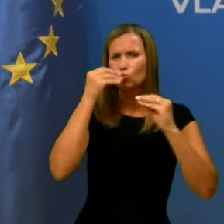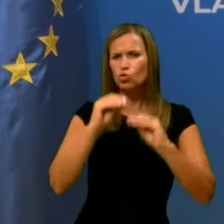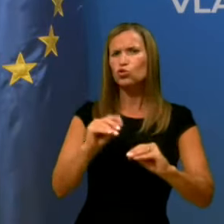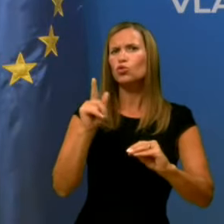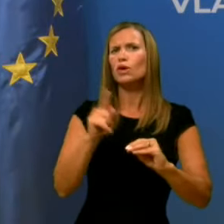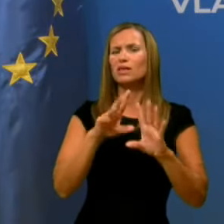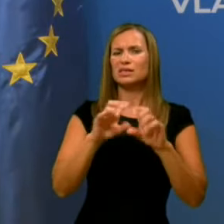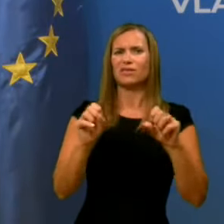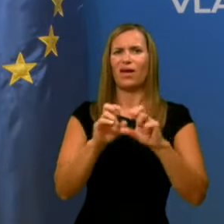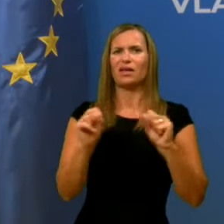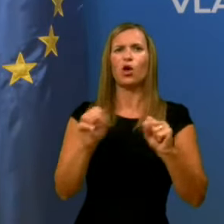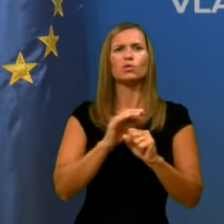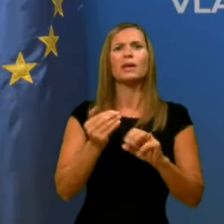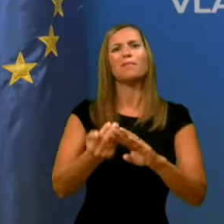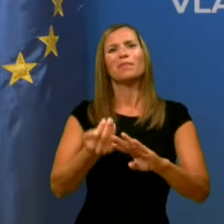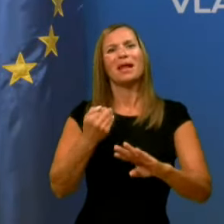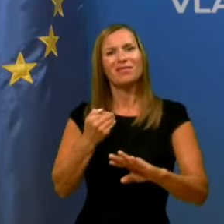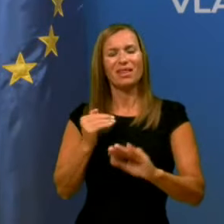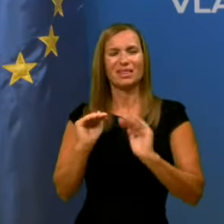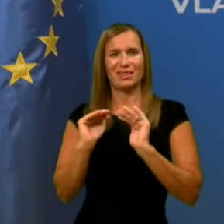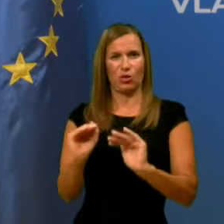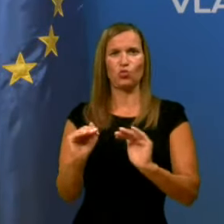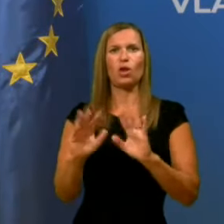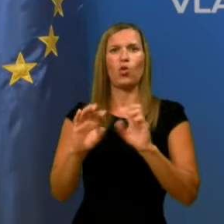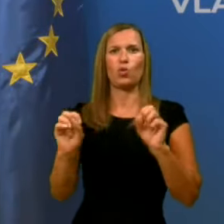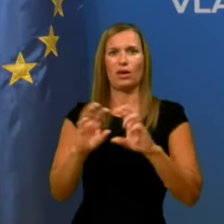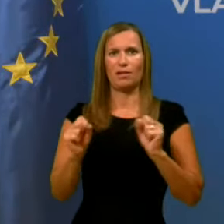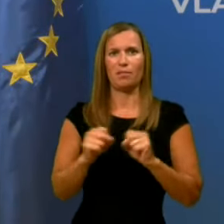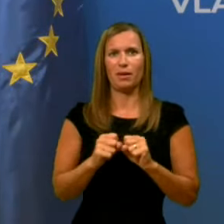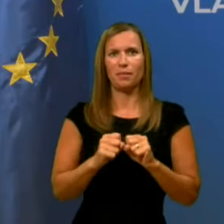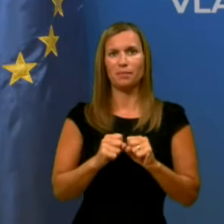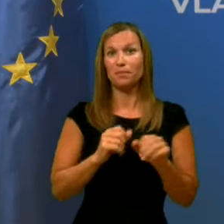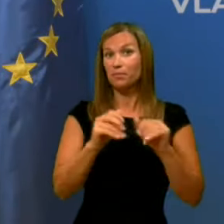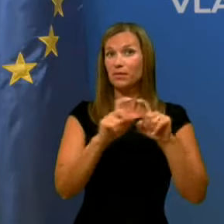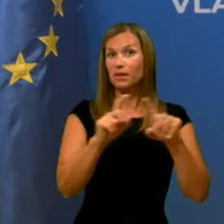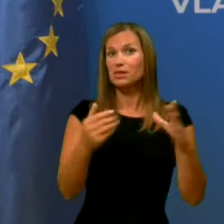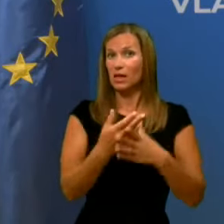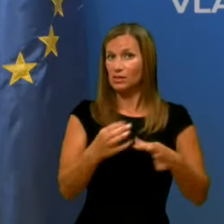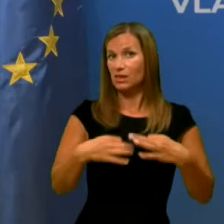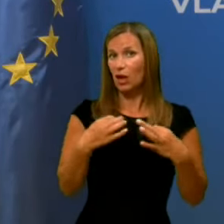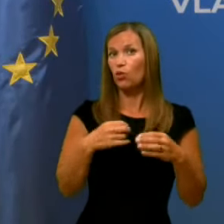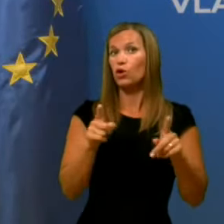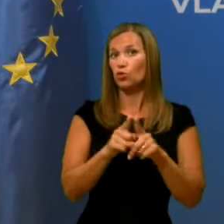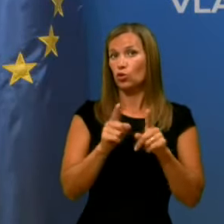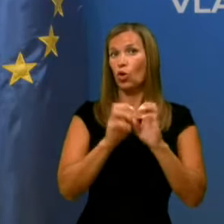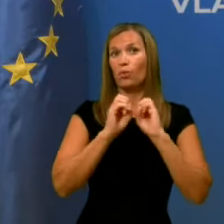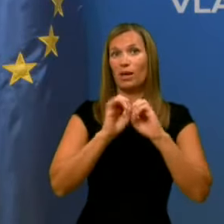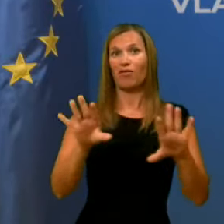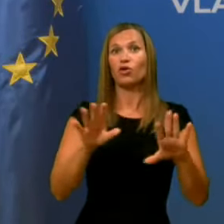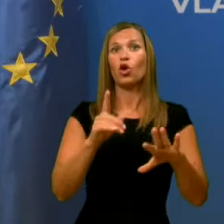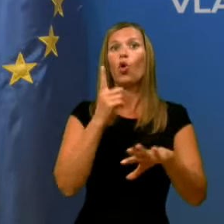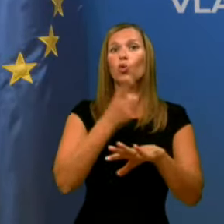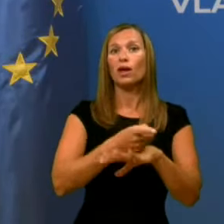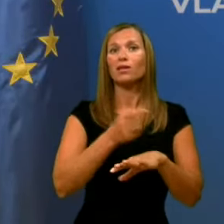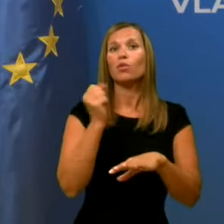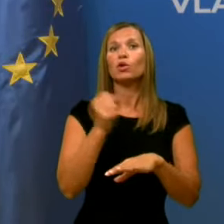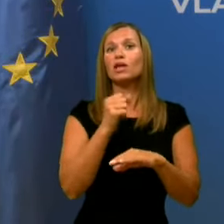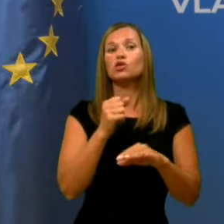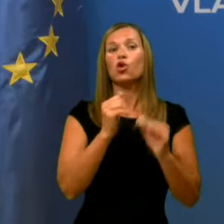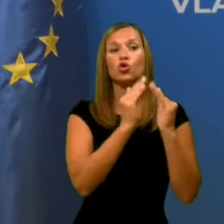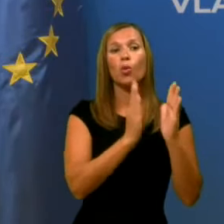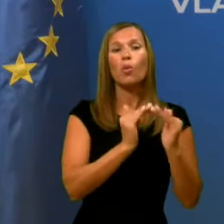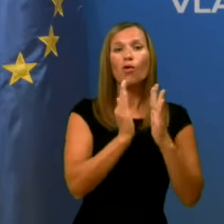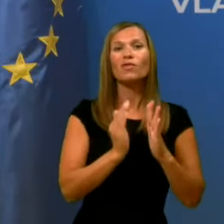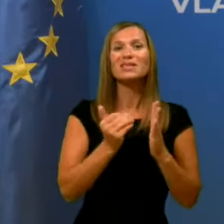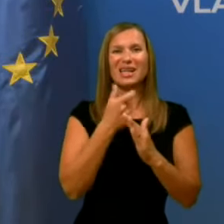preventivne ukrepe. Ministrstvo za zdravje je tudi objavilo odredbo, da so domovi za starejše